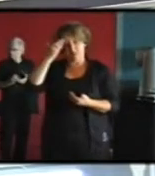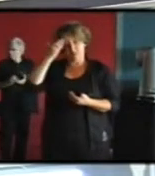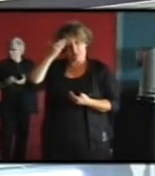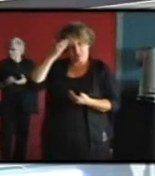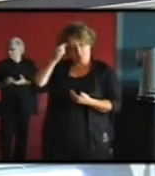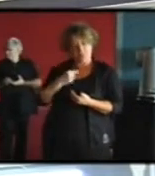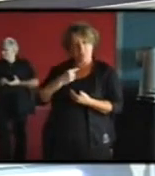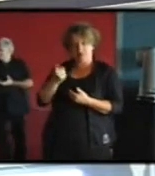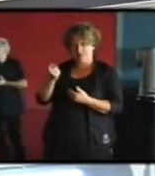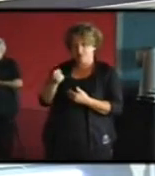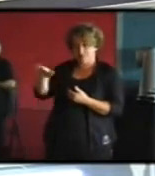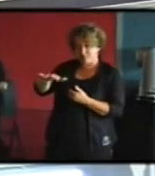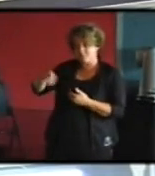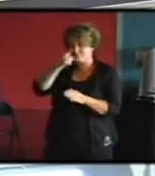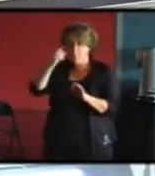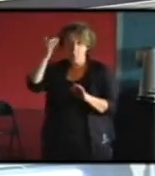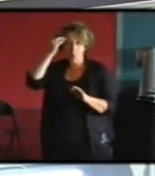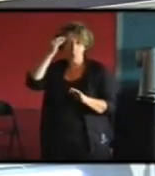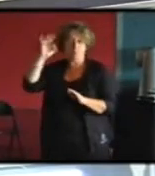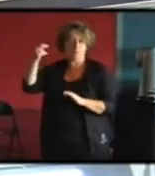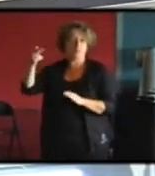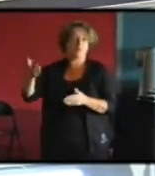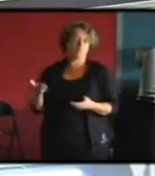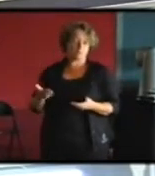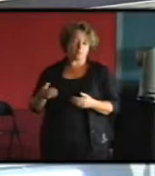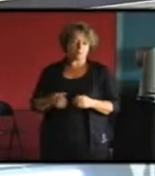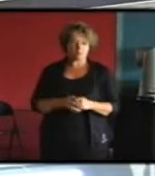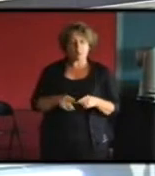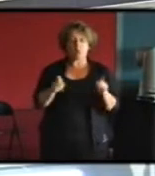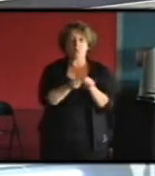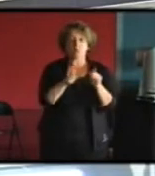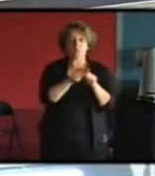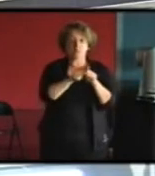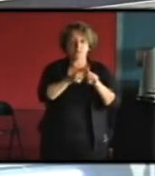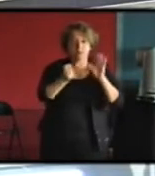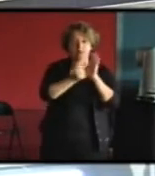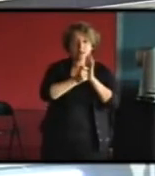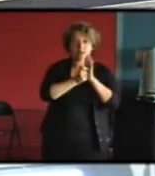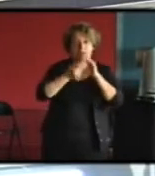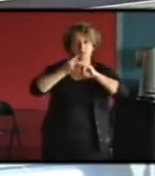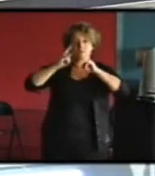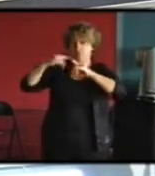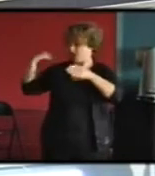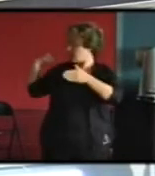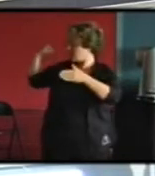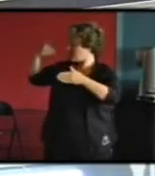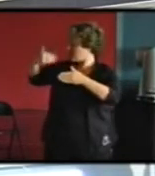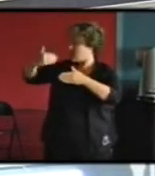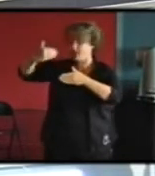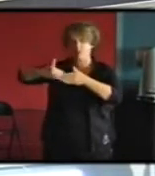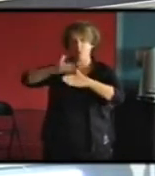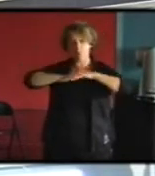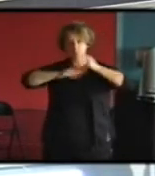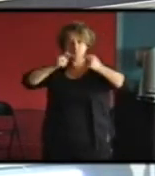façon dont fonctionne ce bâti et comme en plus à chaque époque on peut avoir changé de technique constructive ça veut dire qu'à chaque fois il faut